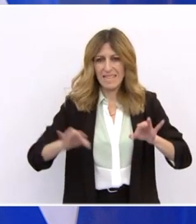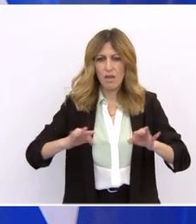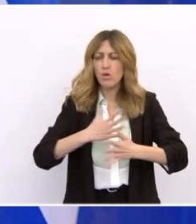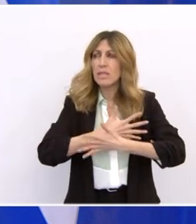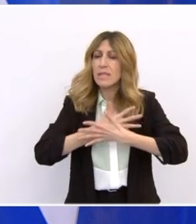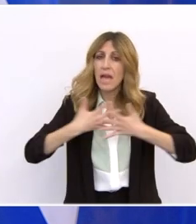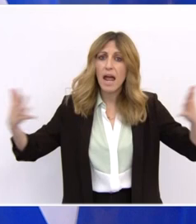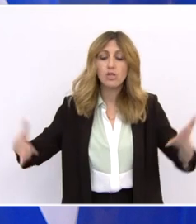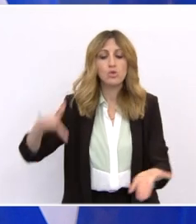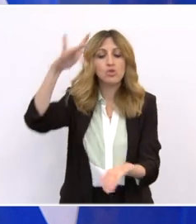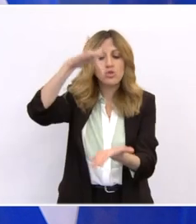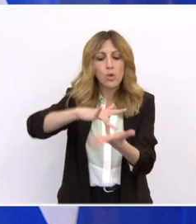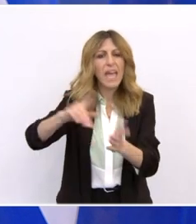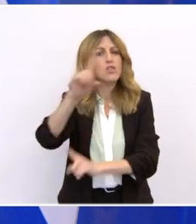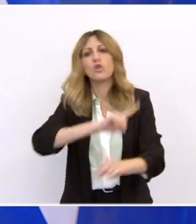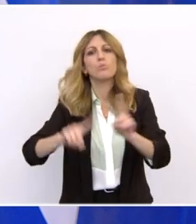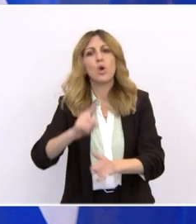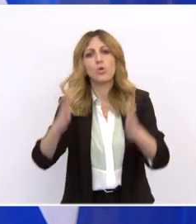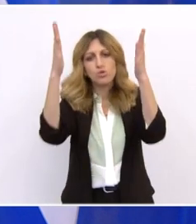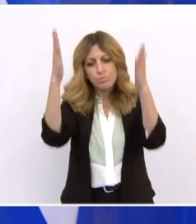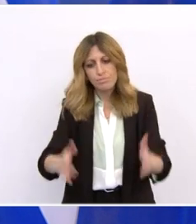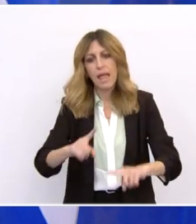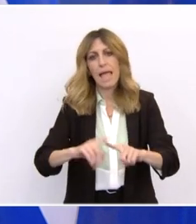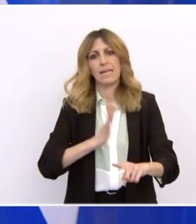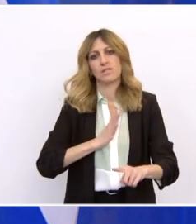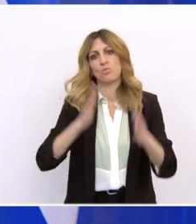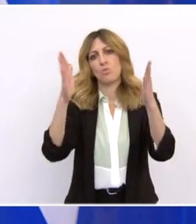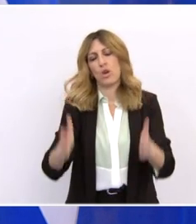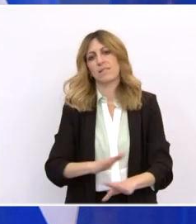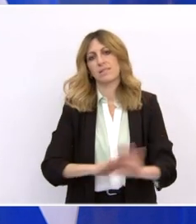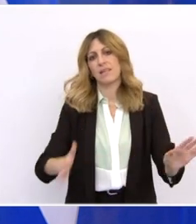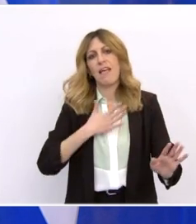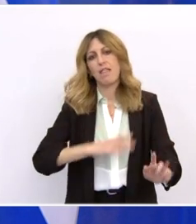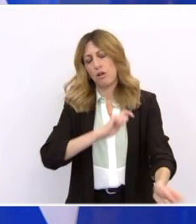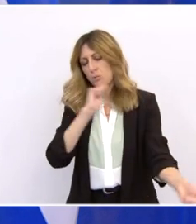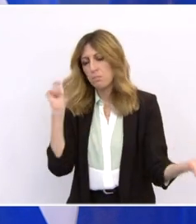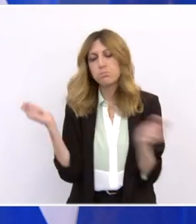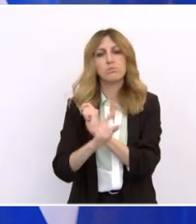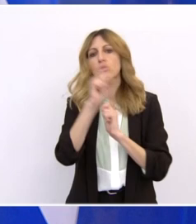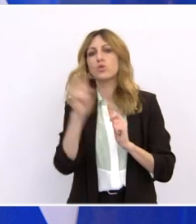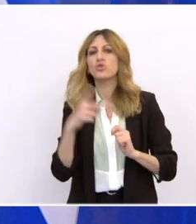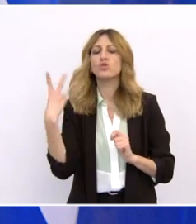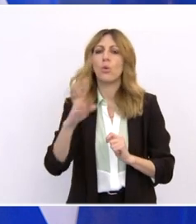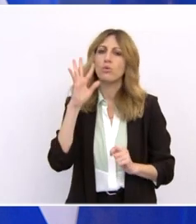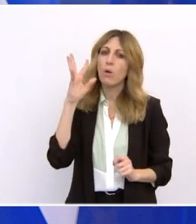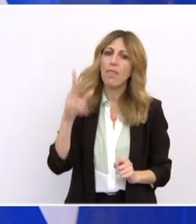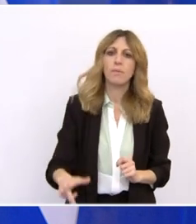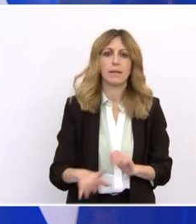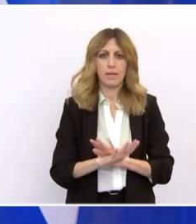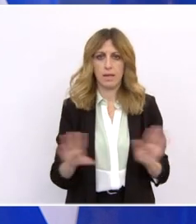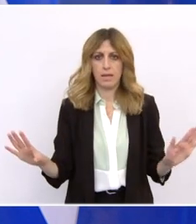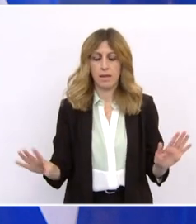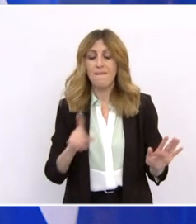Γίνεται, λοιπόν, σαφές ότι το Εθνικό Σχέδιο δεν περιλαμβάνει μόνο πιστώσεις και δράσεις,